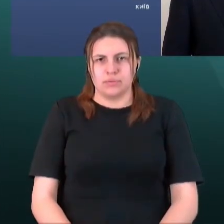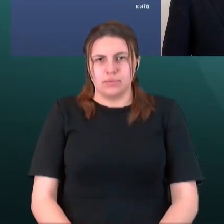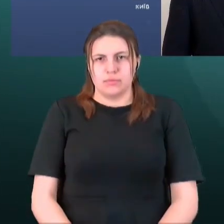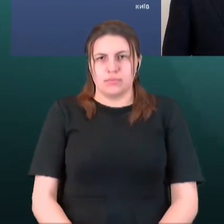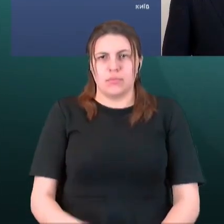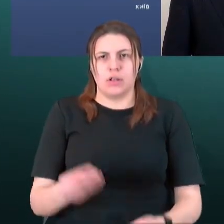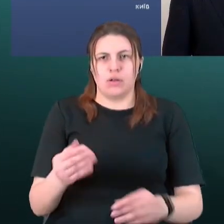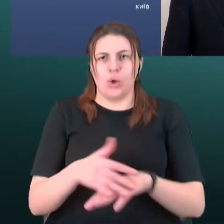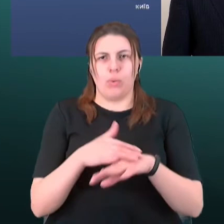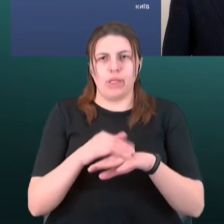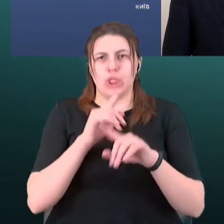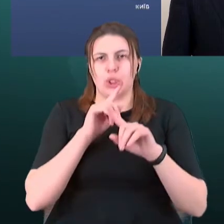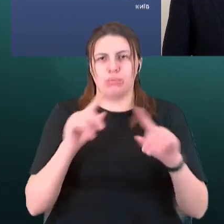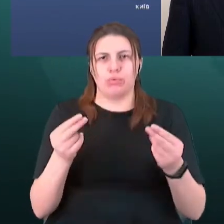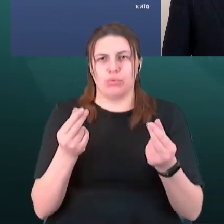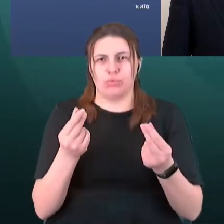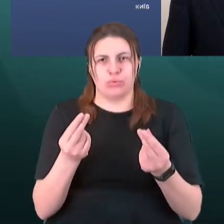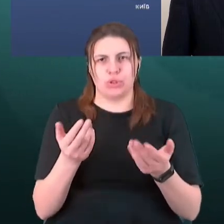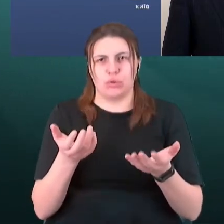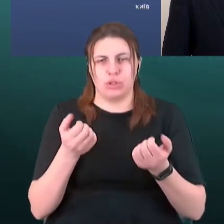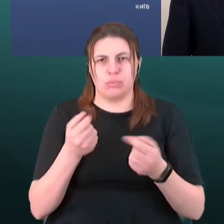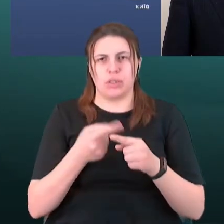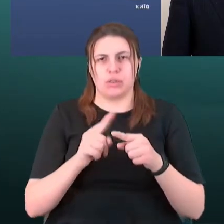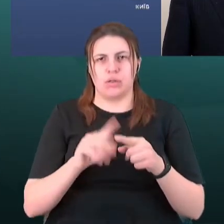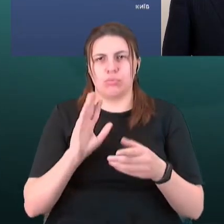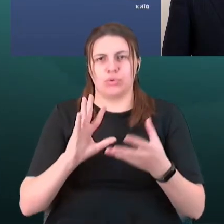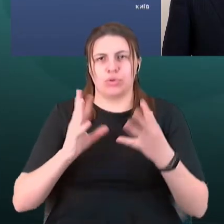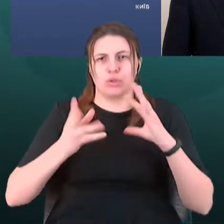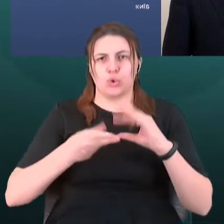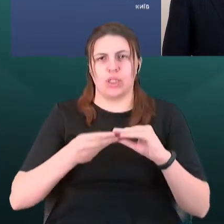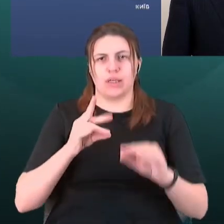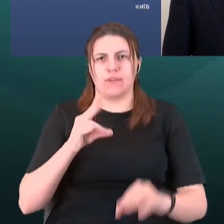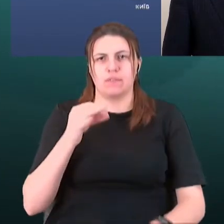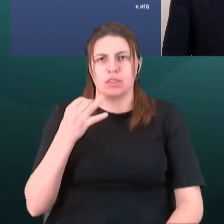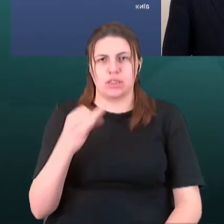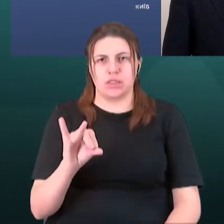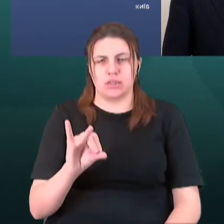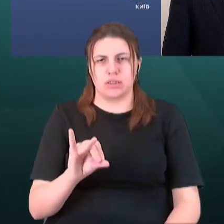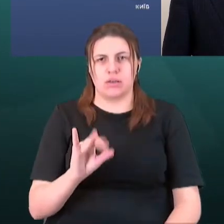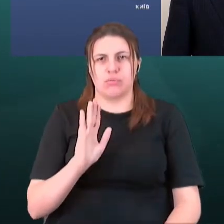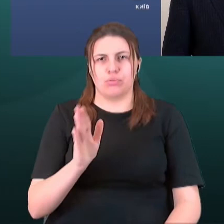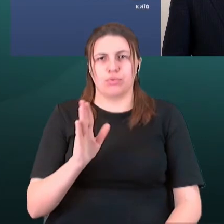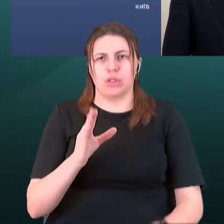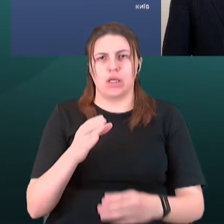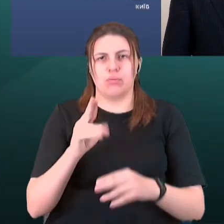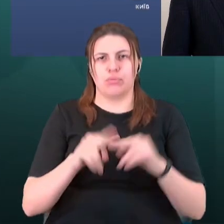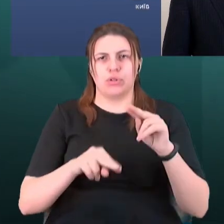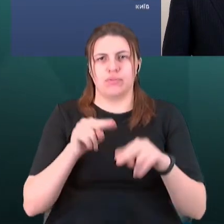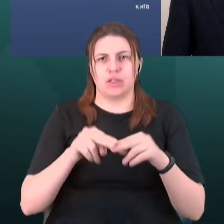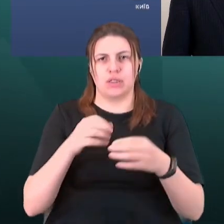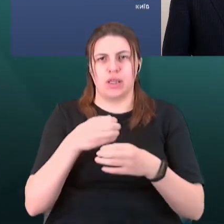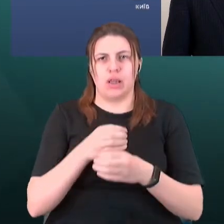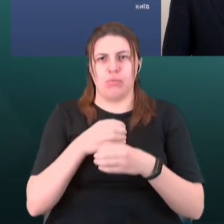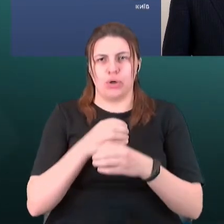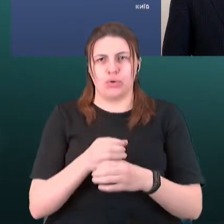будуть отримувати результат інвестицій. Тобто, буде проведено будівництво лабораторії, відно всіх, є на території